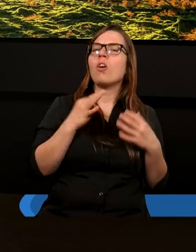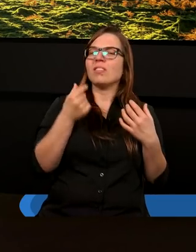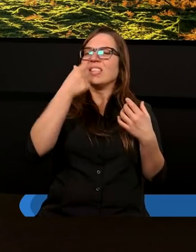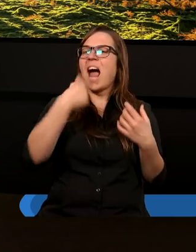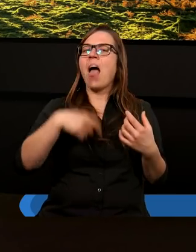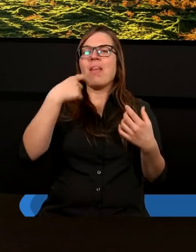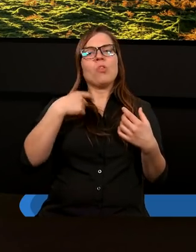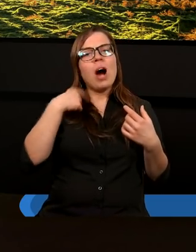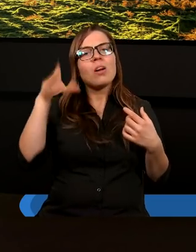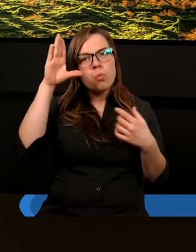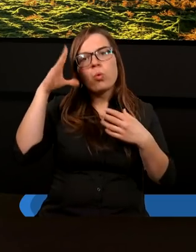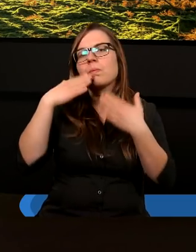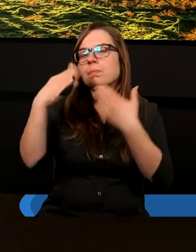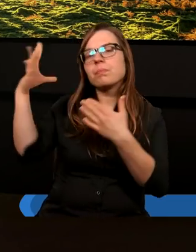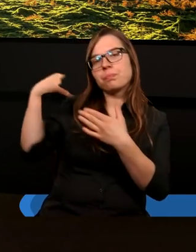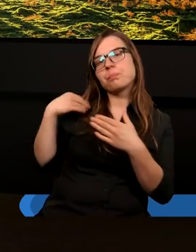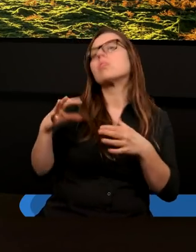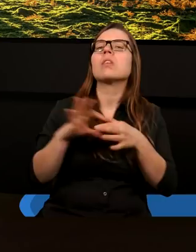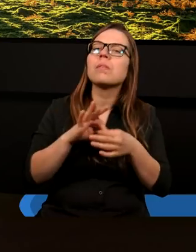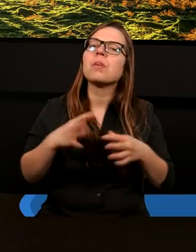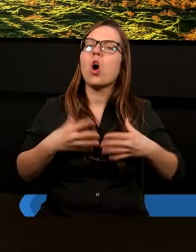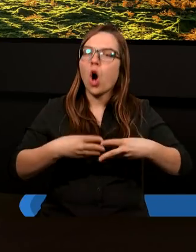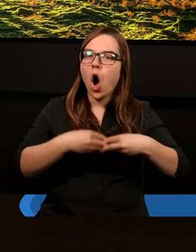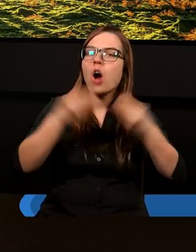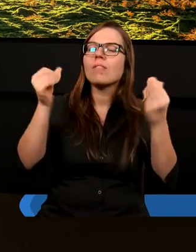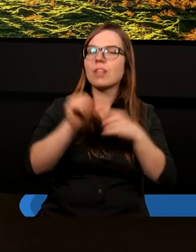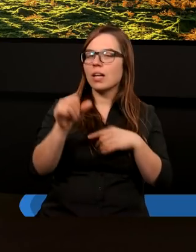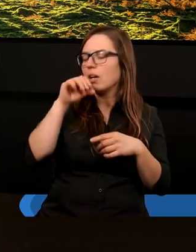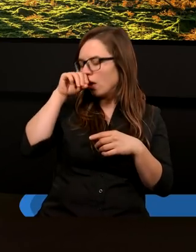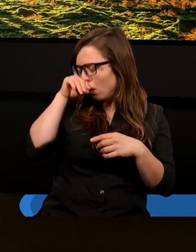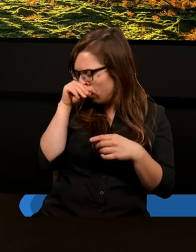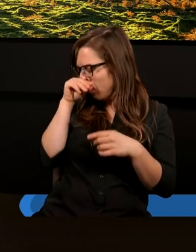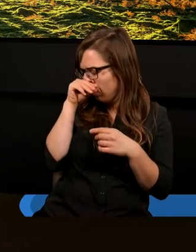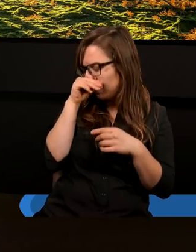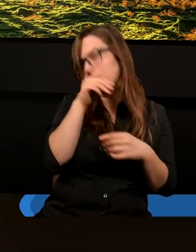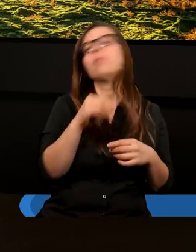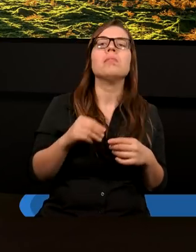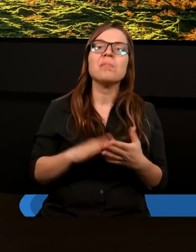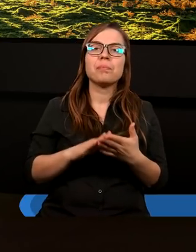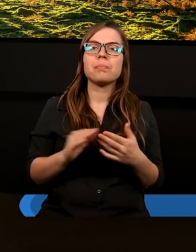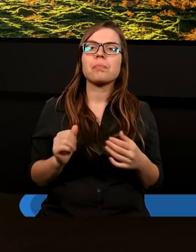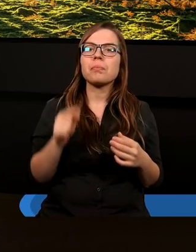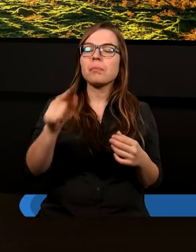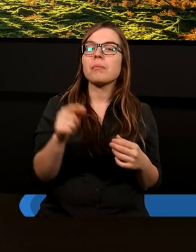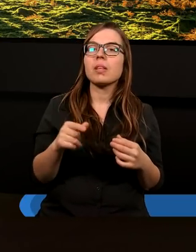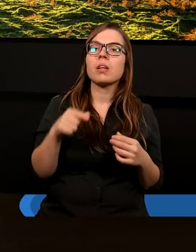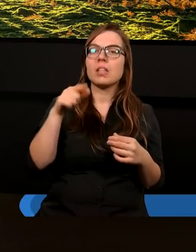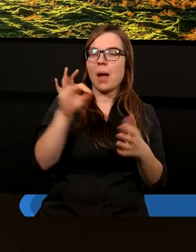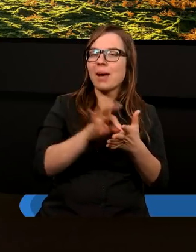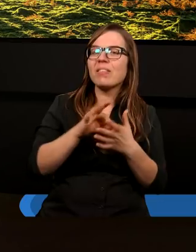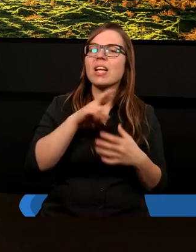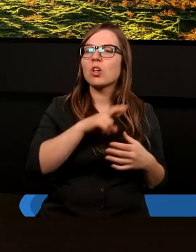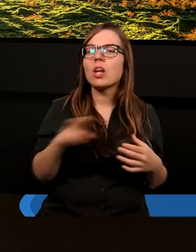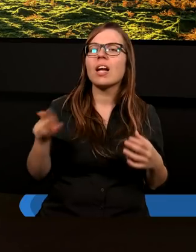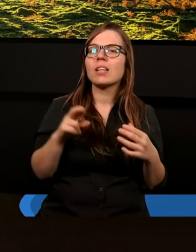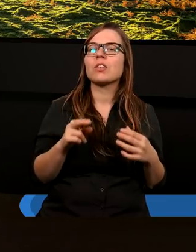indywidualność. Gdy czytamy Ewangelię, mamy przykłady apostołów, którzy zapatrywali się na pewne rzeczy, te